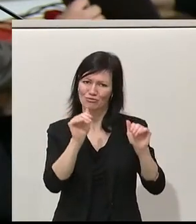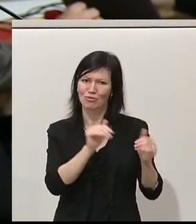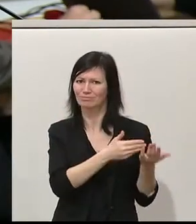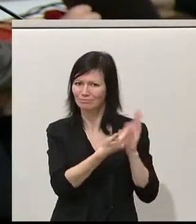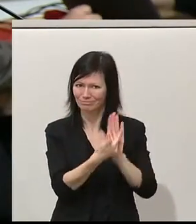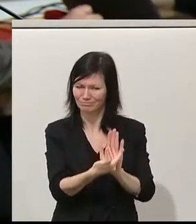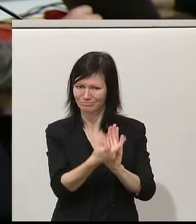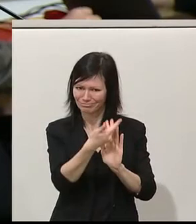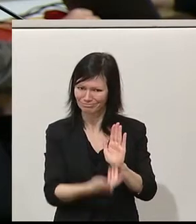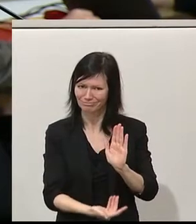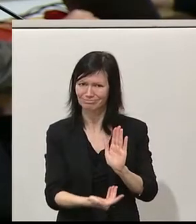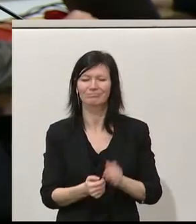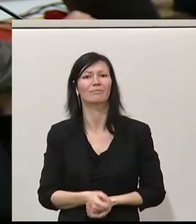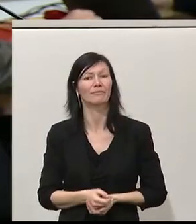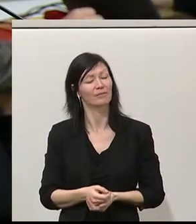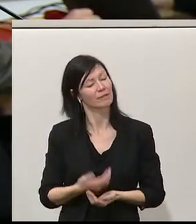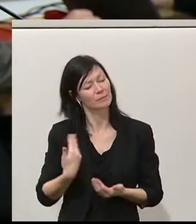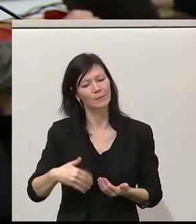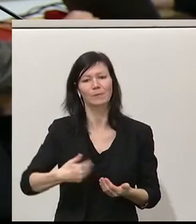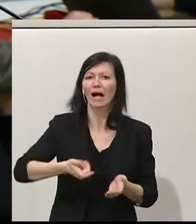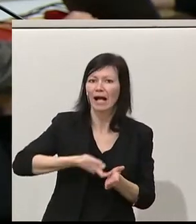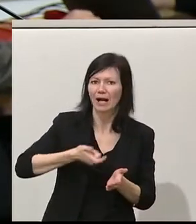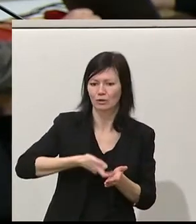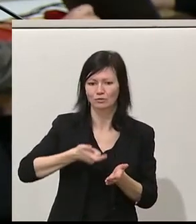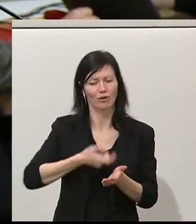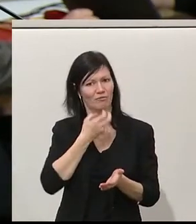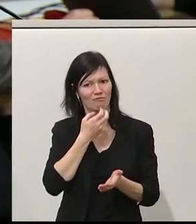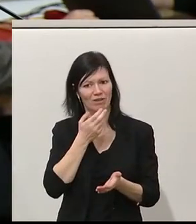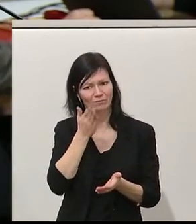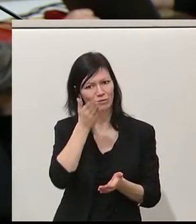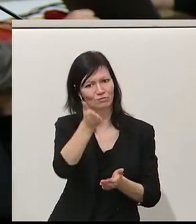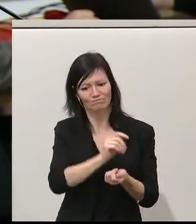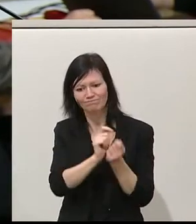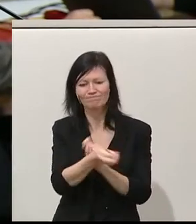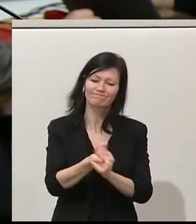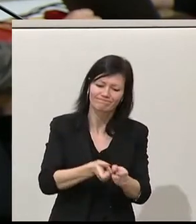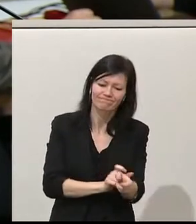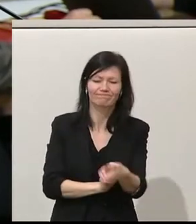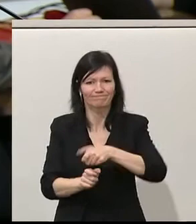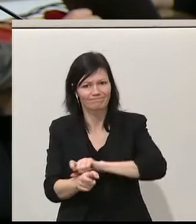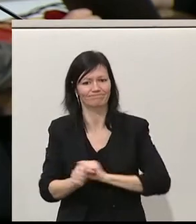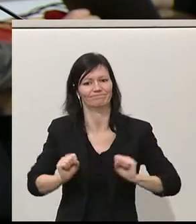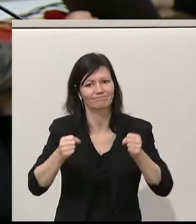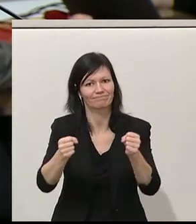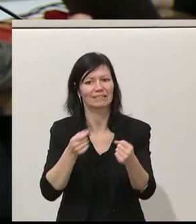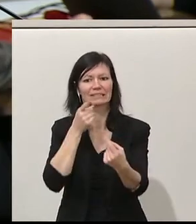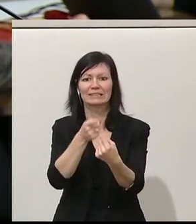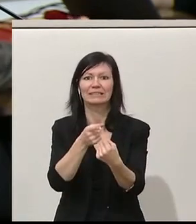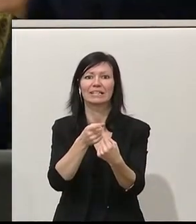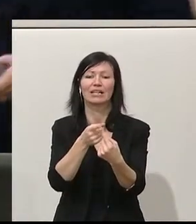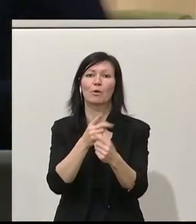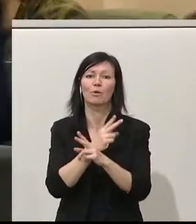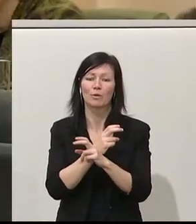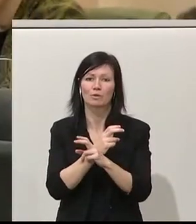Herausforderungen in unserer Zukunft auch anzugehen, anzupacken und Verantwortung zu übernehmen wollen für ein klimaneutrales, für ein ökologisches,